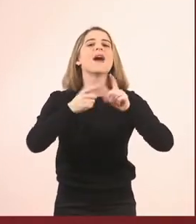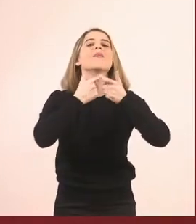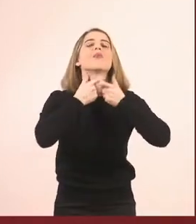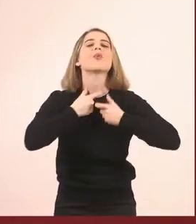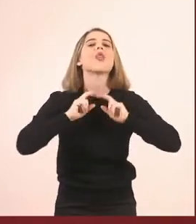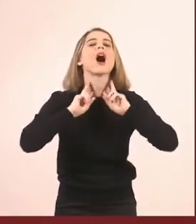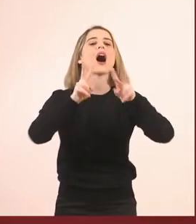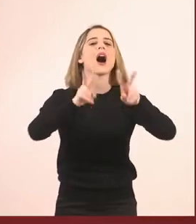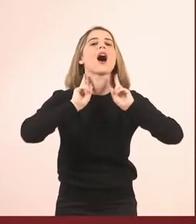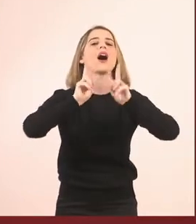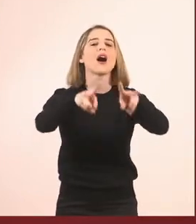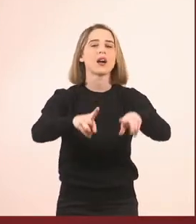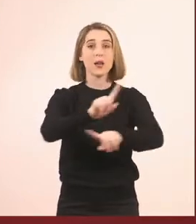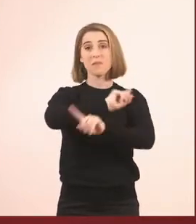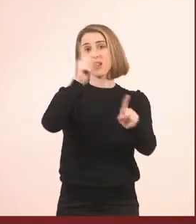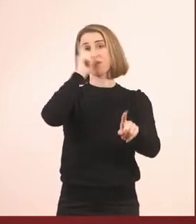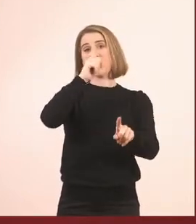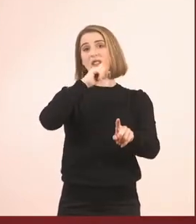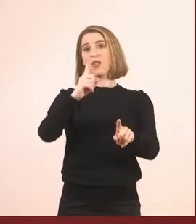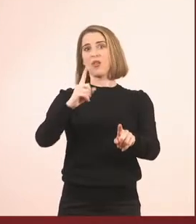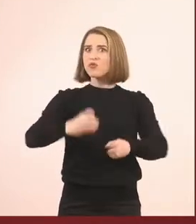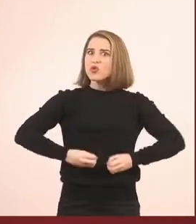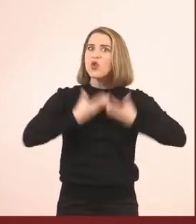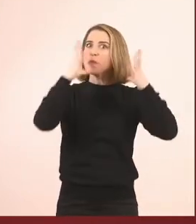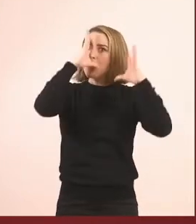Να δω ποιος το πέτυχε αυτό για να μην φαίνεται και ψεύτικο. Ωραία.